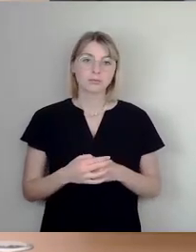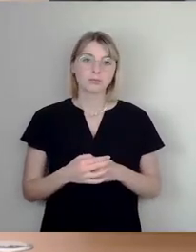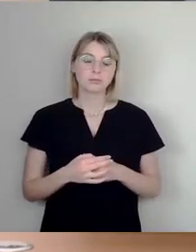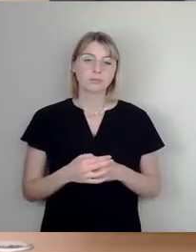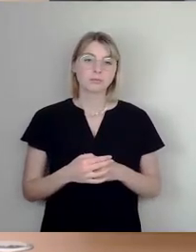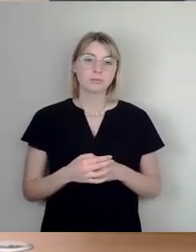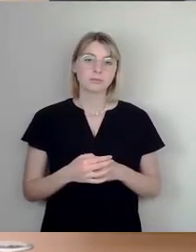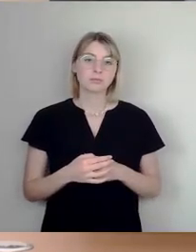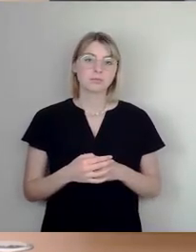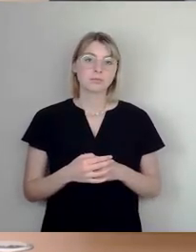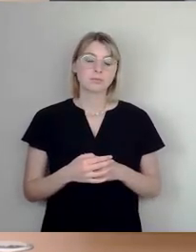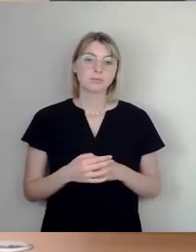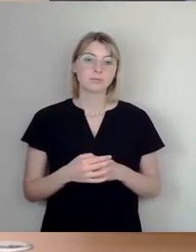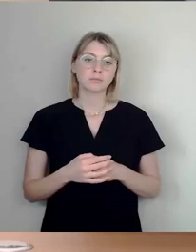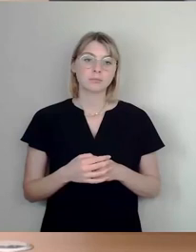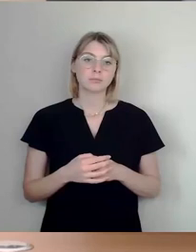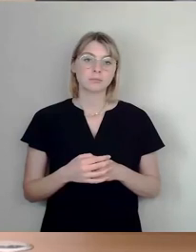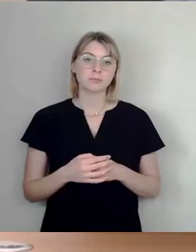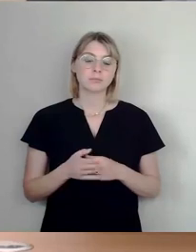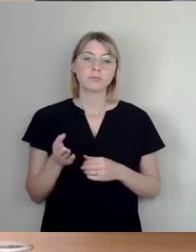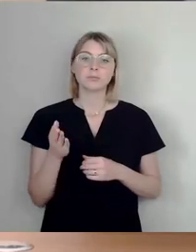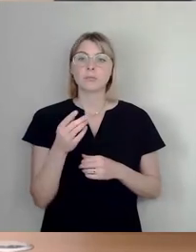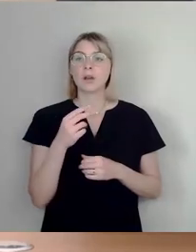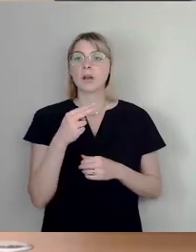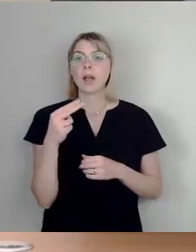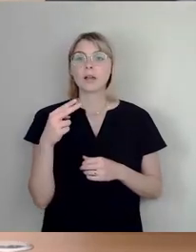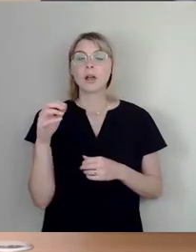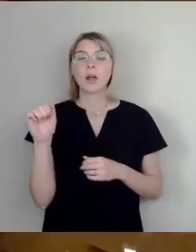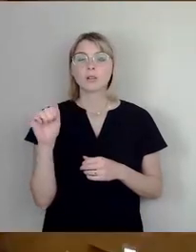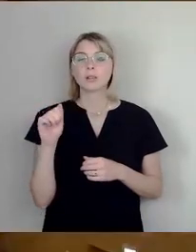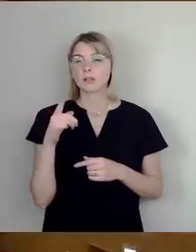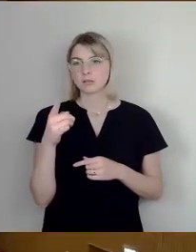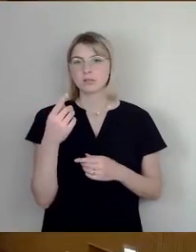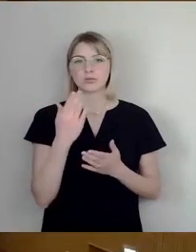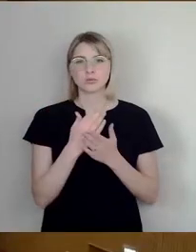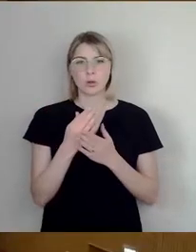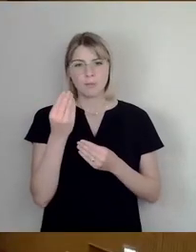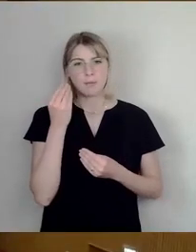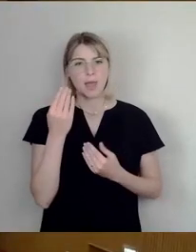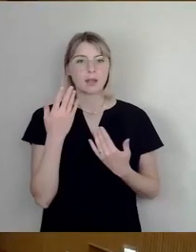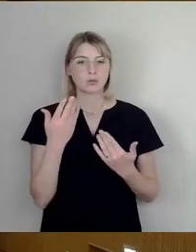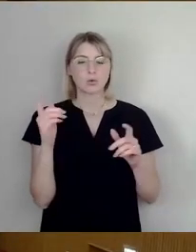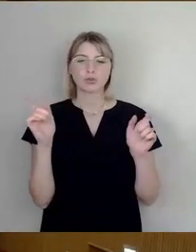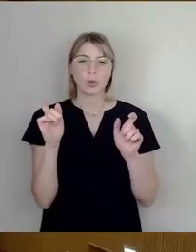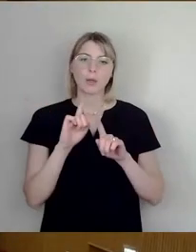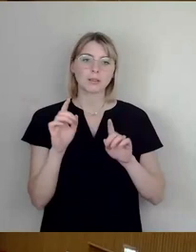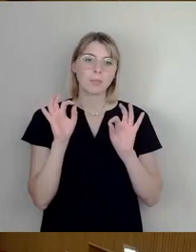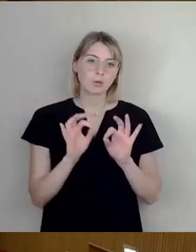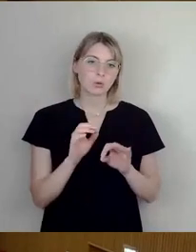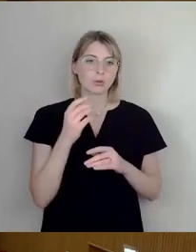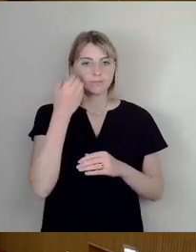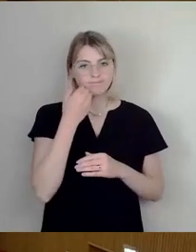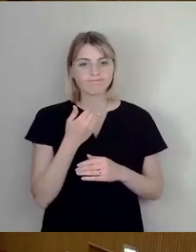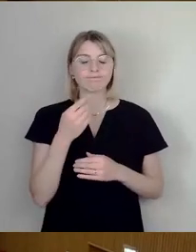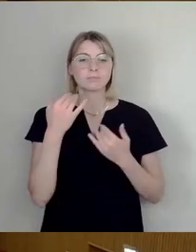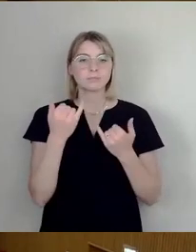Also, wir haben ja jetzt bei den letzten gemerkt, dass die Stimmung durchaus nicht mehr die beste ist. Ich würde darum bitten, dass wir jetzt um